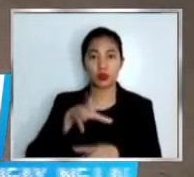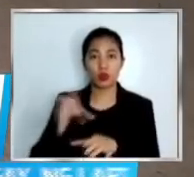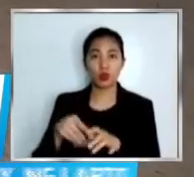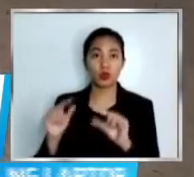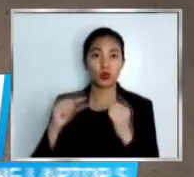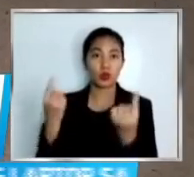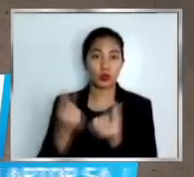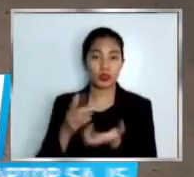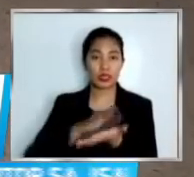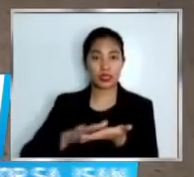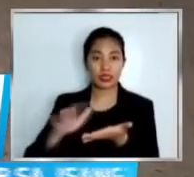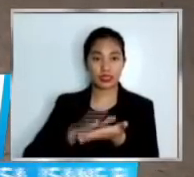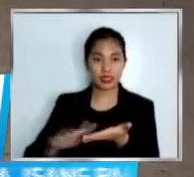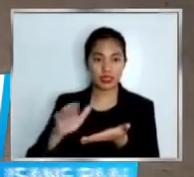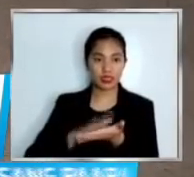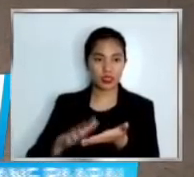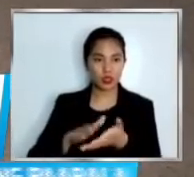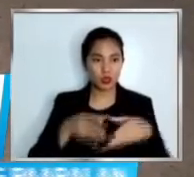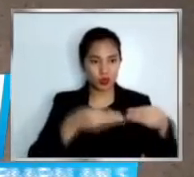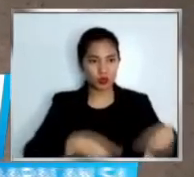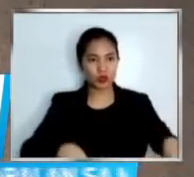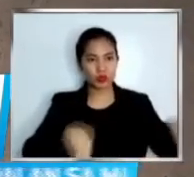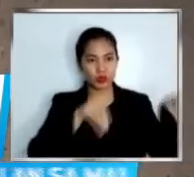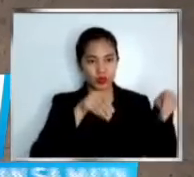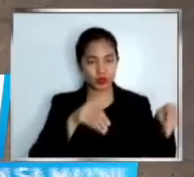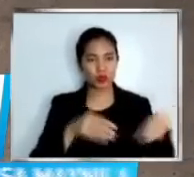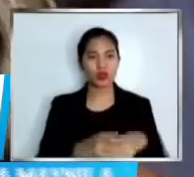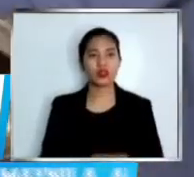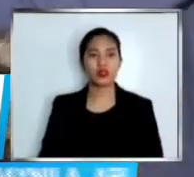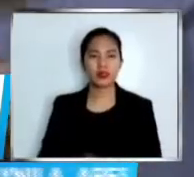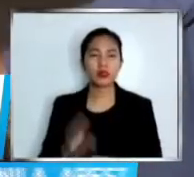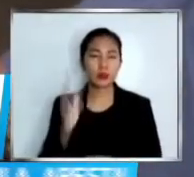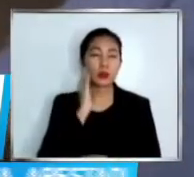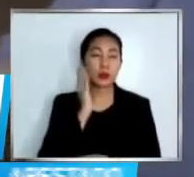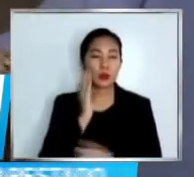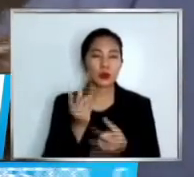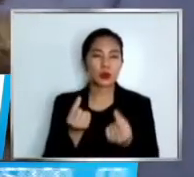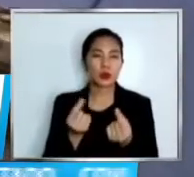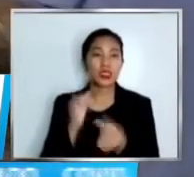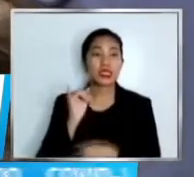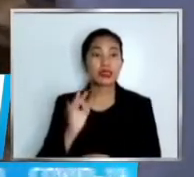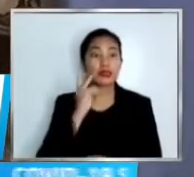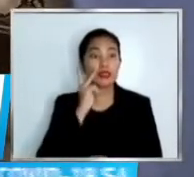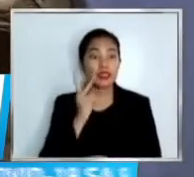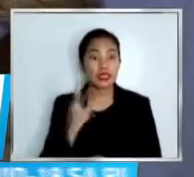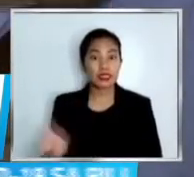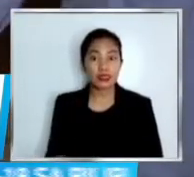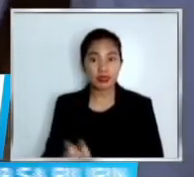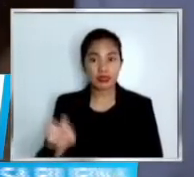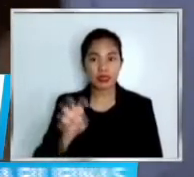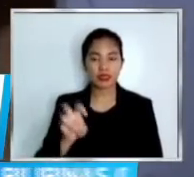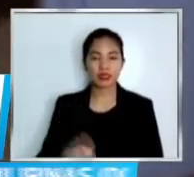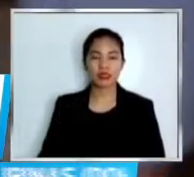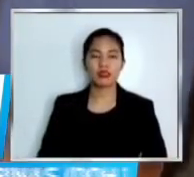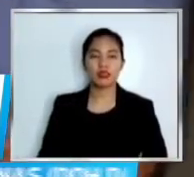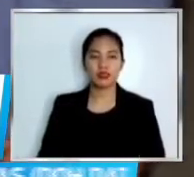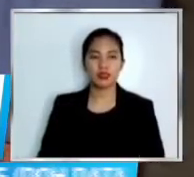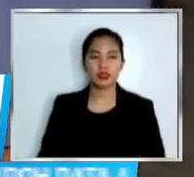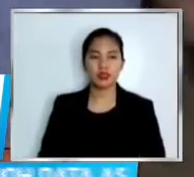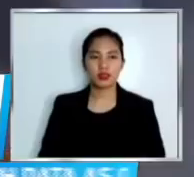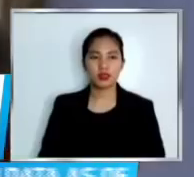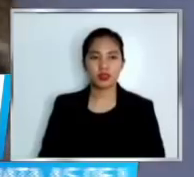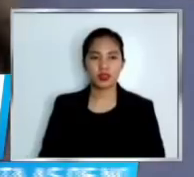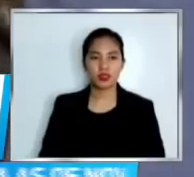trash trap sa mga estero at sapa, gamay na raw niya ang gagawin kapag nakakita ng sawa. Literal na nalambat ang aha sa